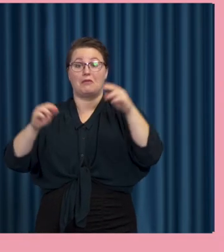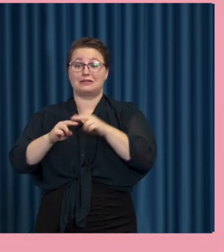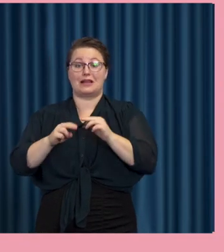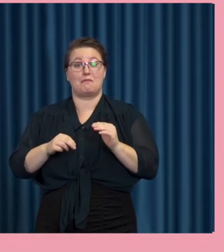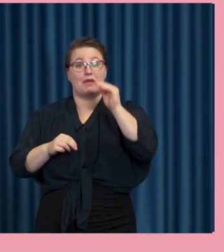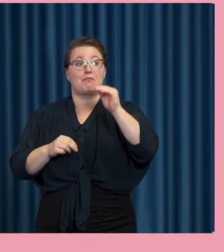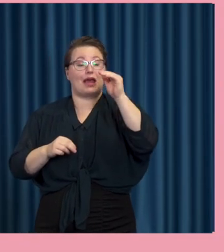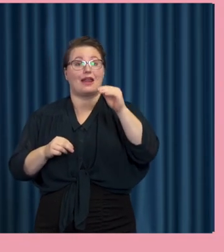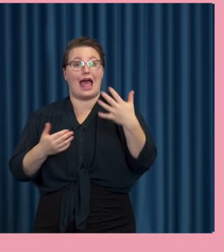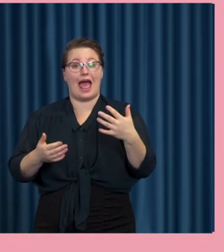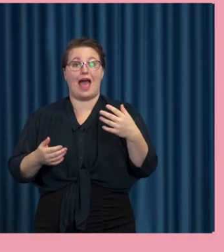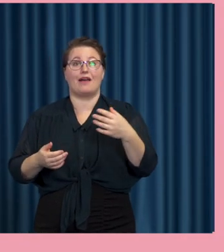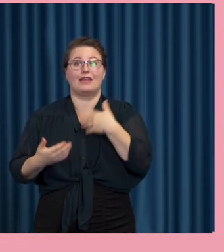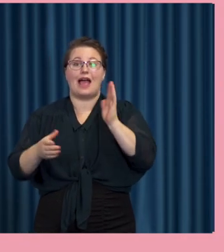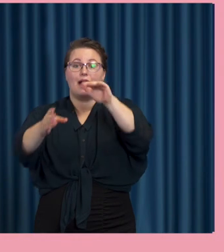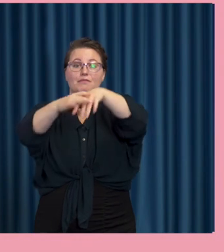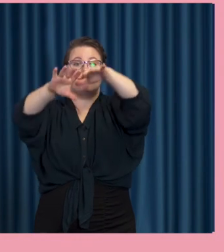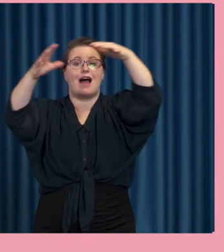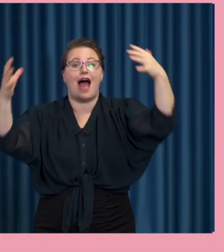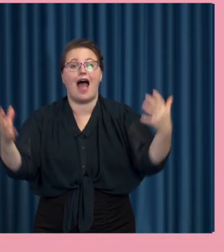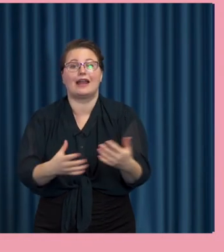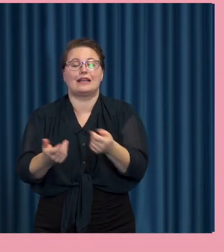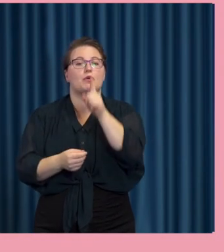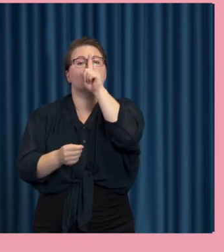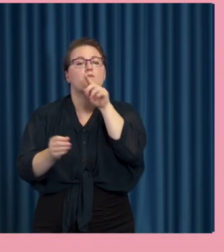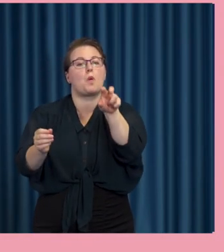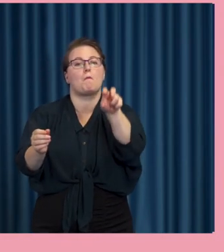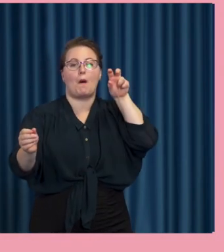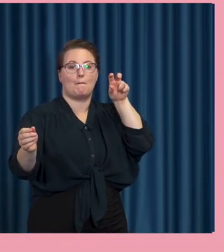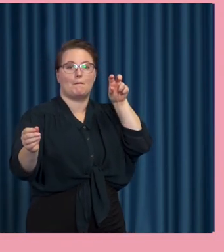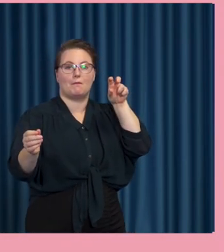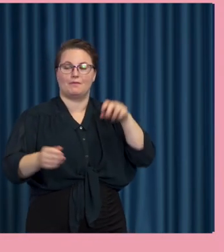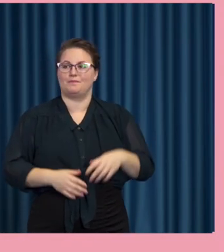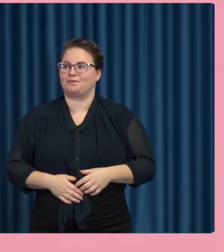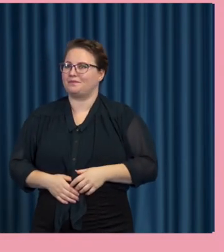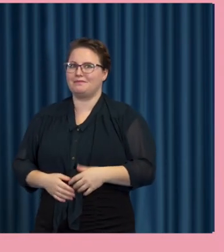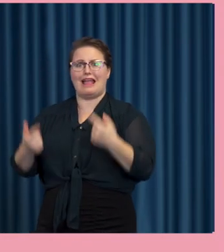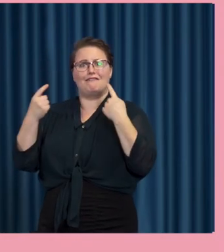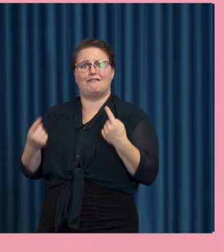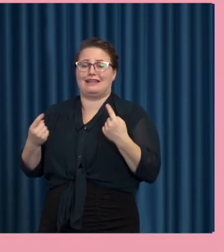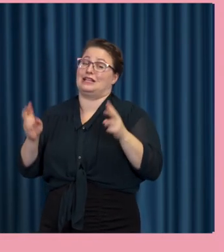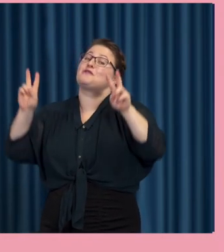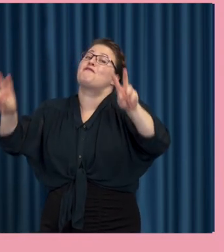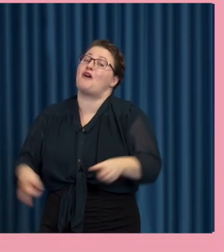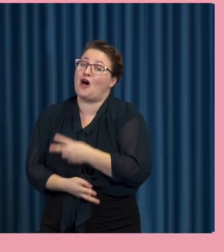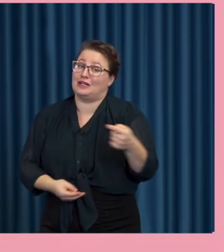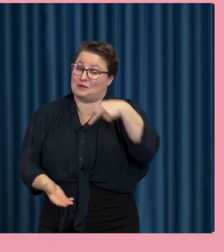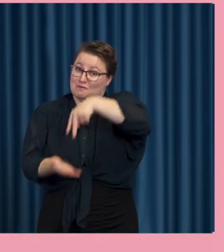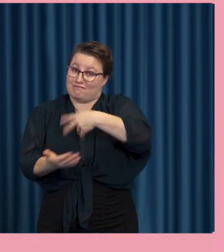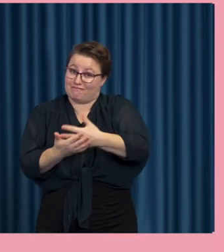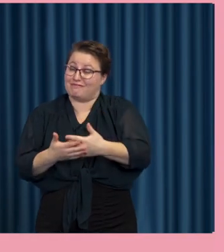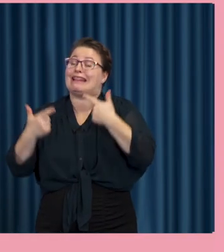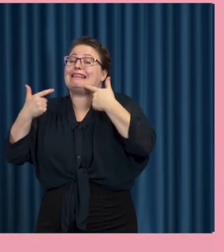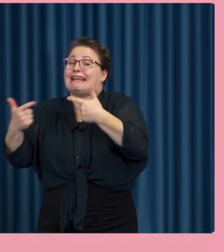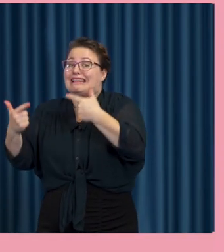hela världen, inte bara en del av den. Nej, det tycker jag är en god insikt. Eller hur? Du, det var fantastiskt och vanligt att ha dig här. Ja,